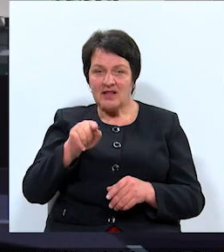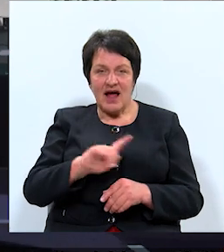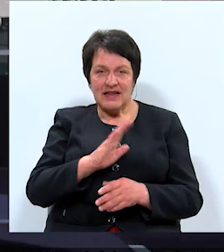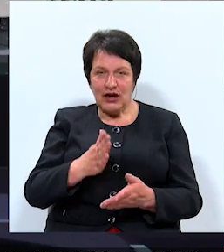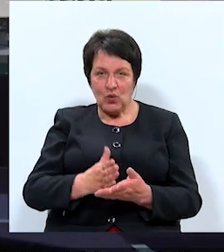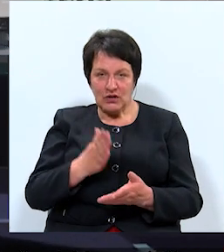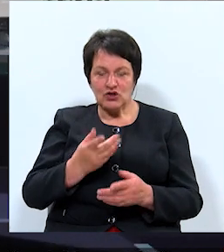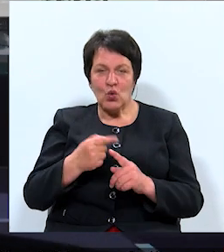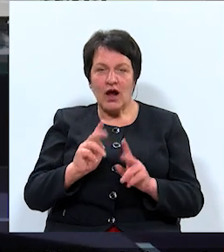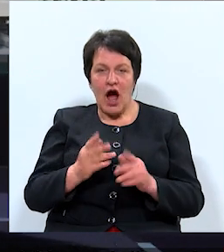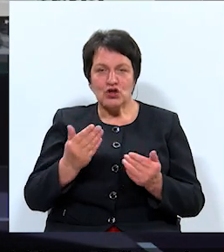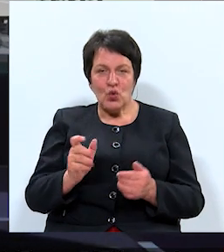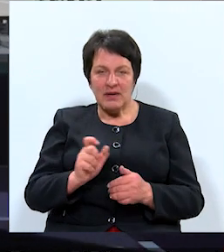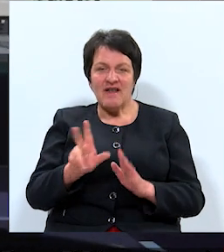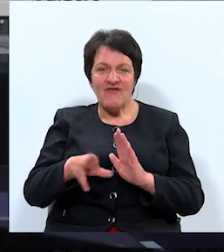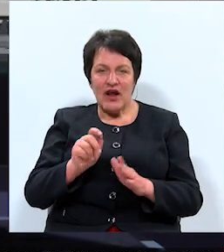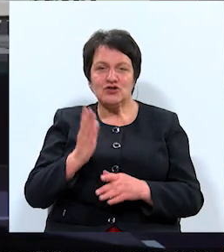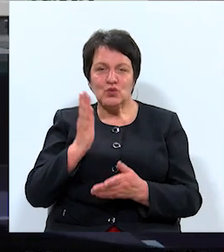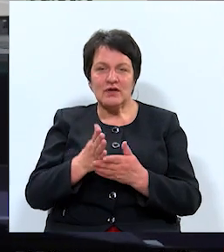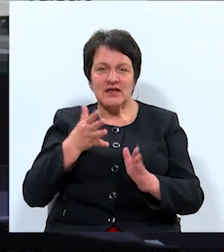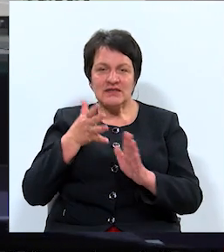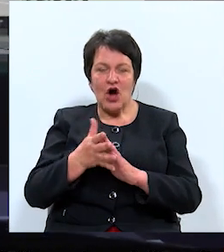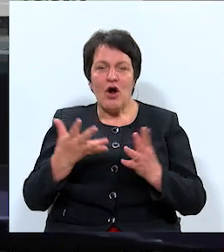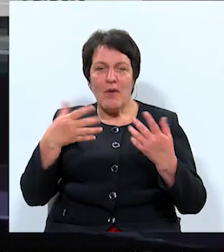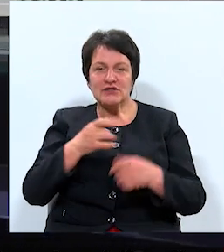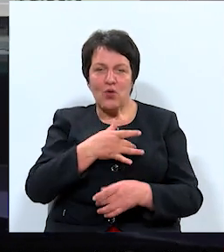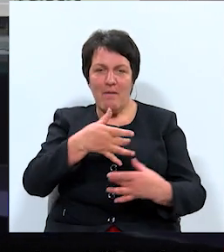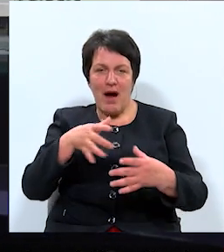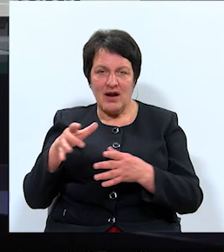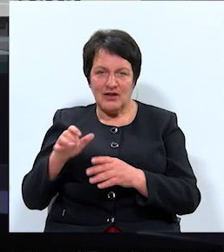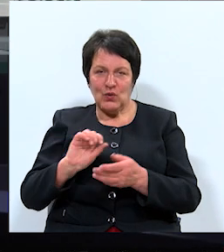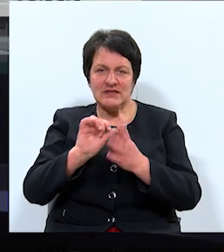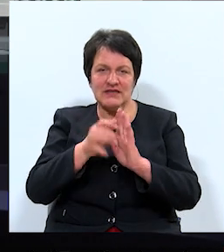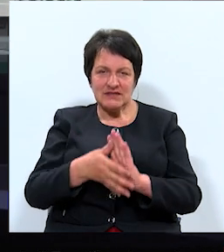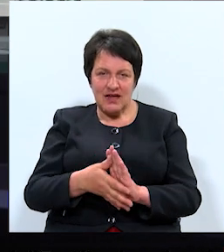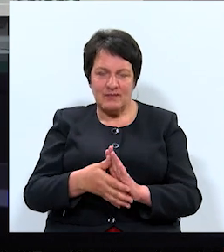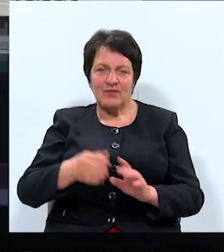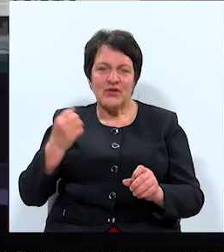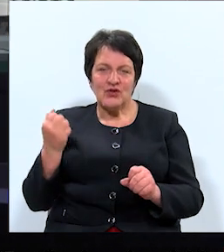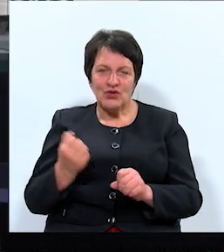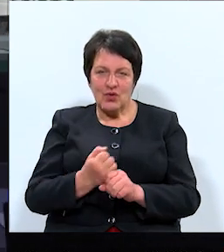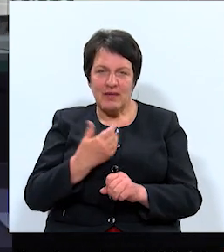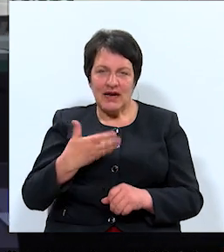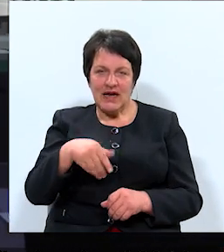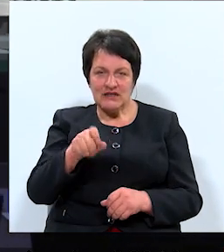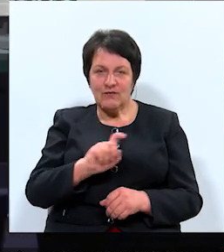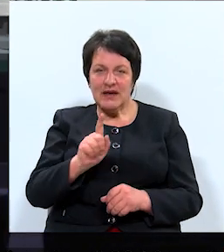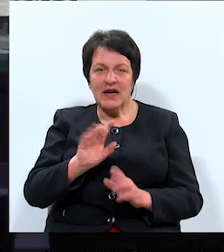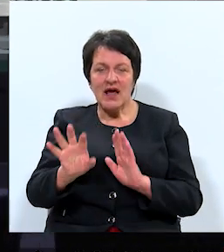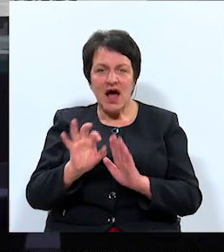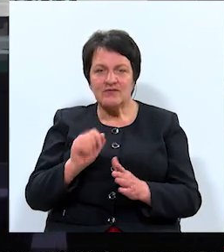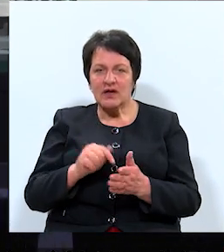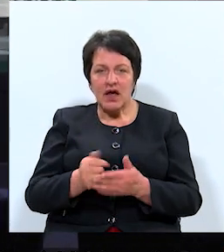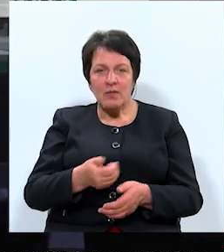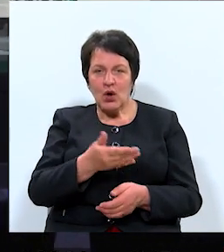un kā šobrīd vēlēšanas notiks ar politisko partiju sistēmu, tad tomēr iedzīvotājiem ir jāizvalst no